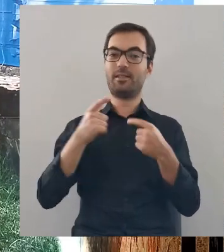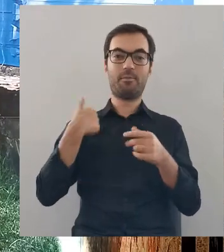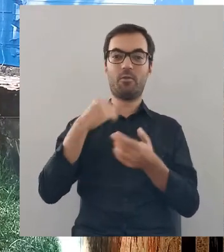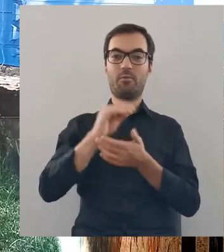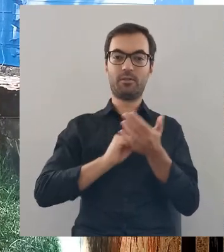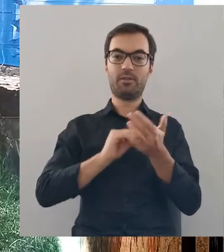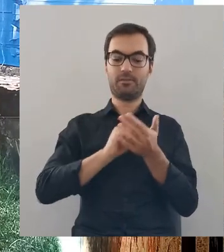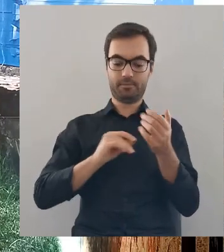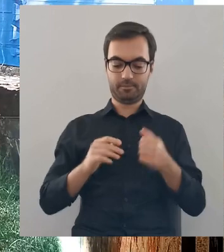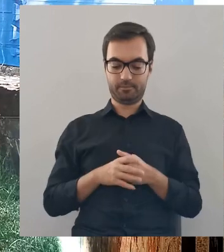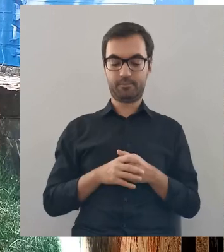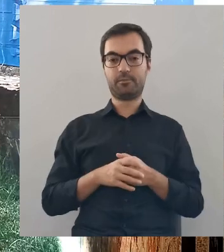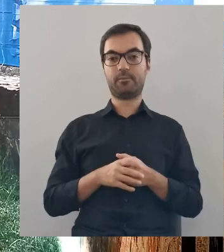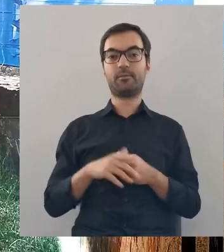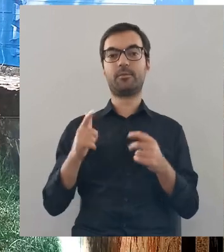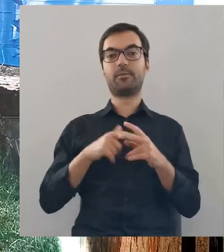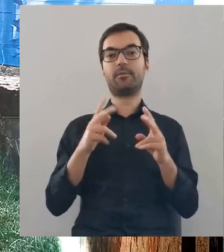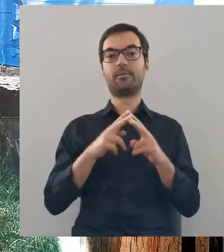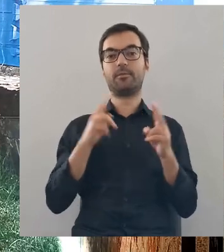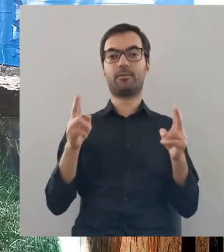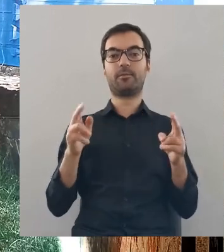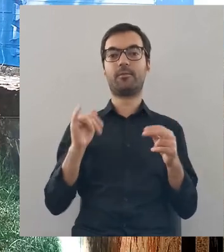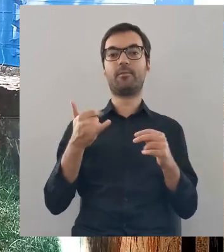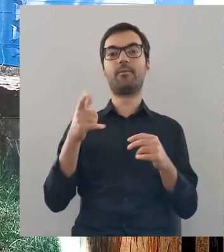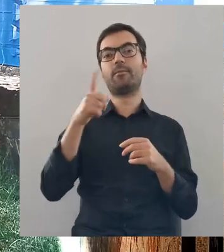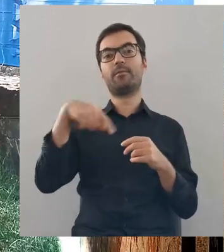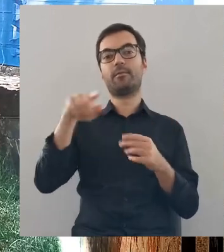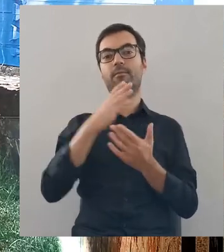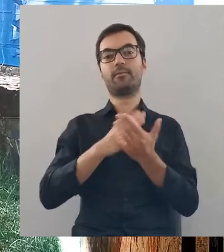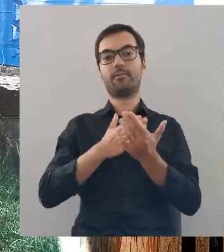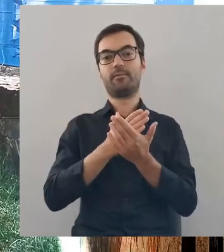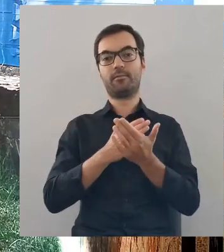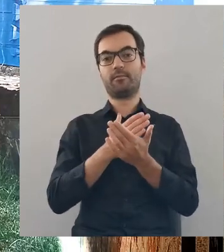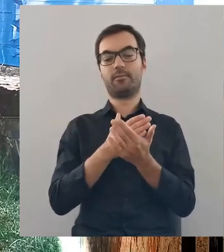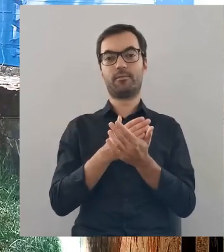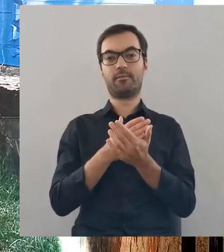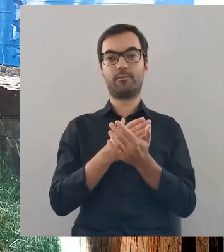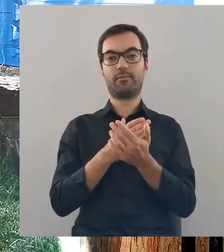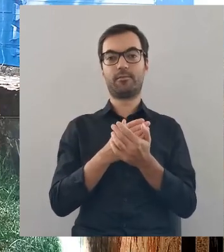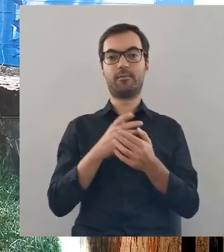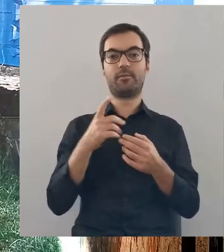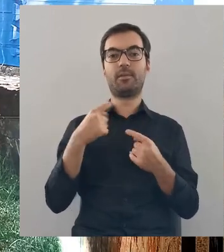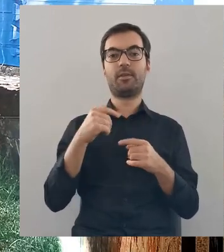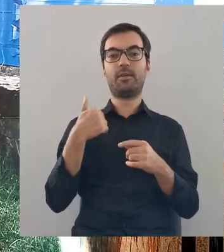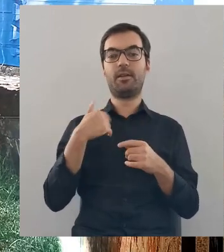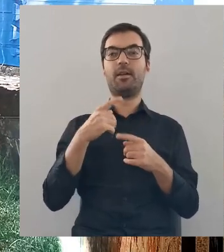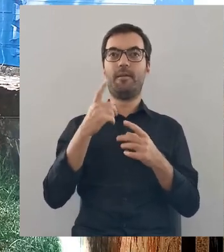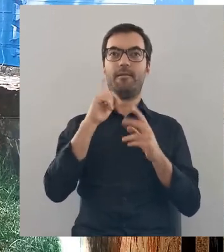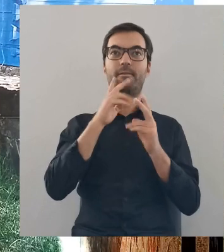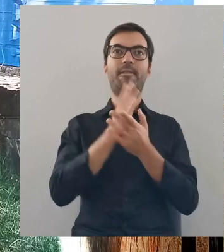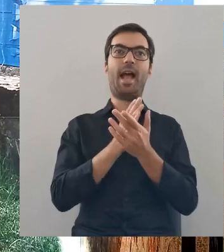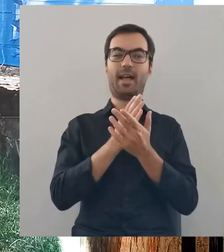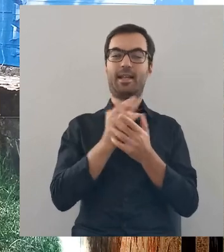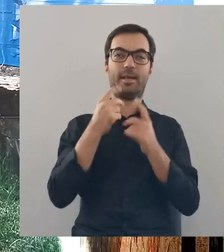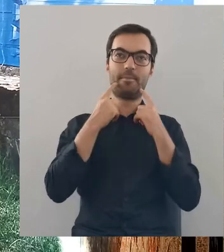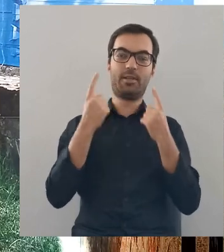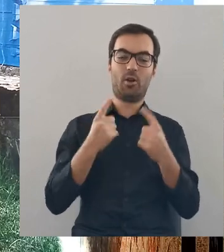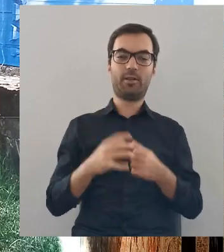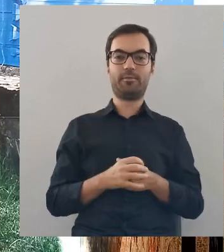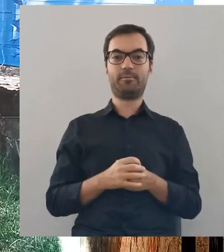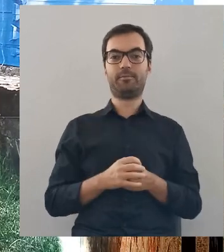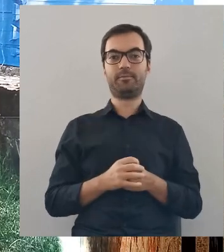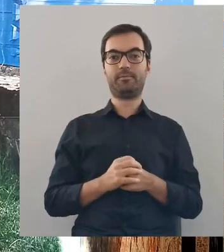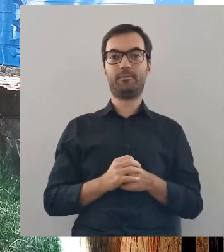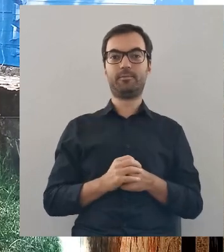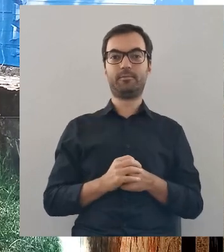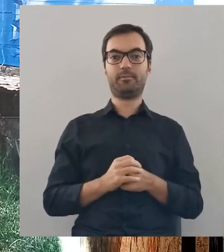ma źródeł pisanych. Z tego czasu, kiedy wyznawano, kiedy to nie była mitologia, tylko to były